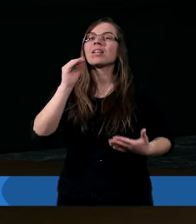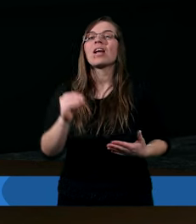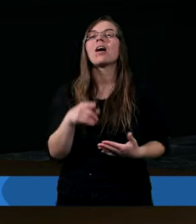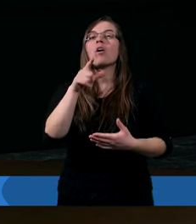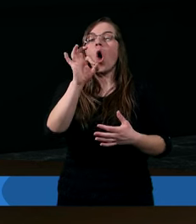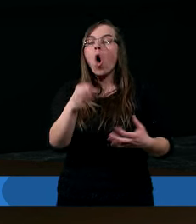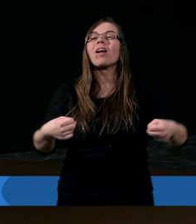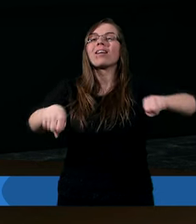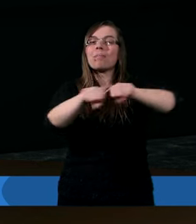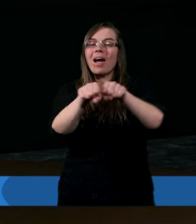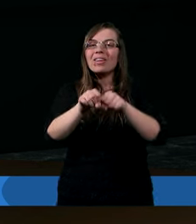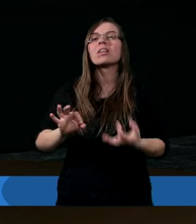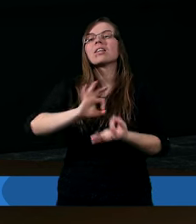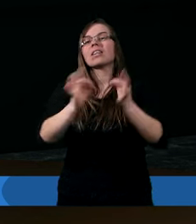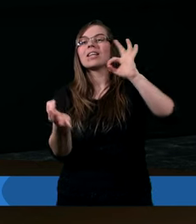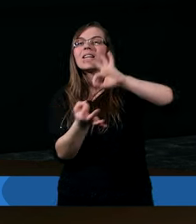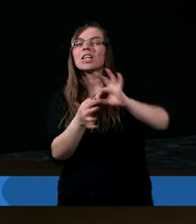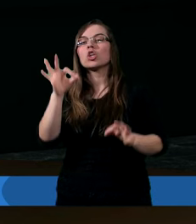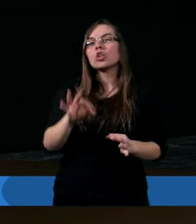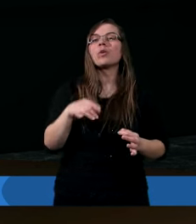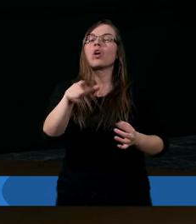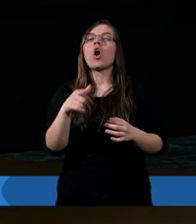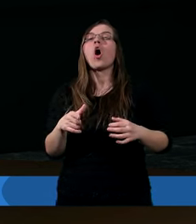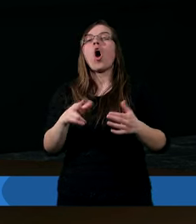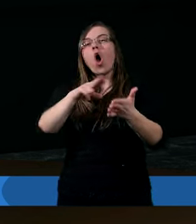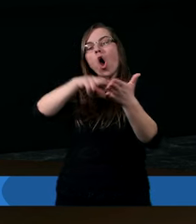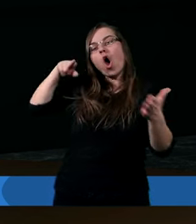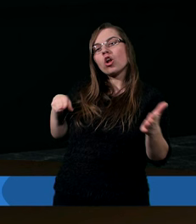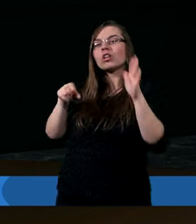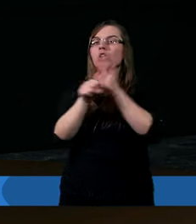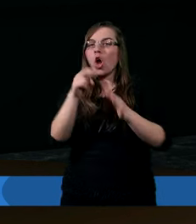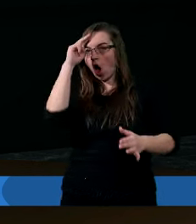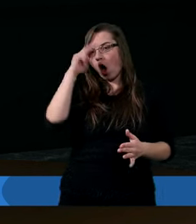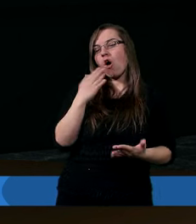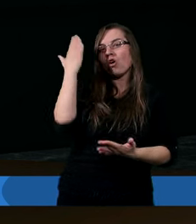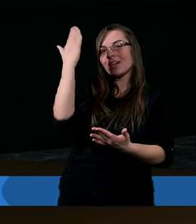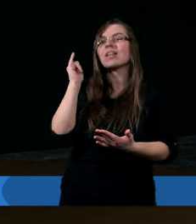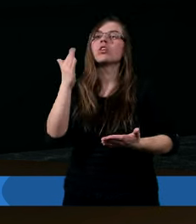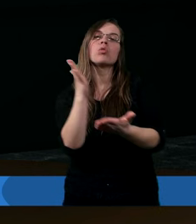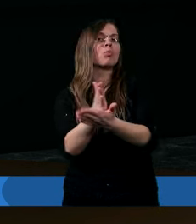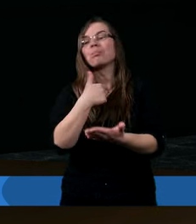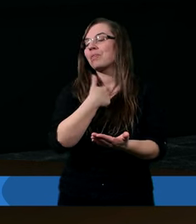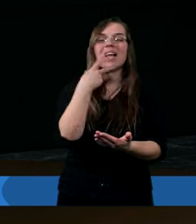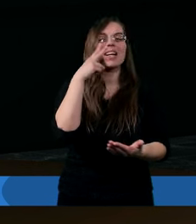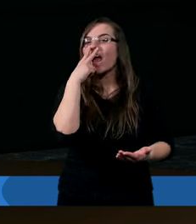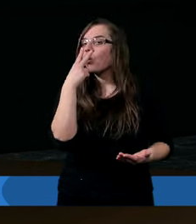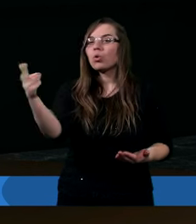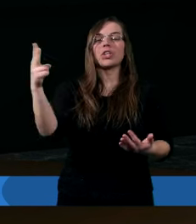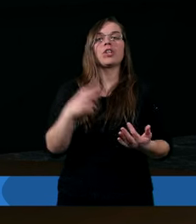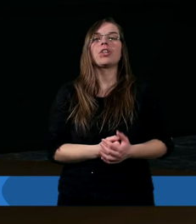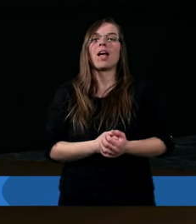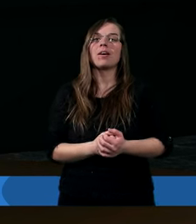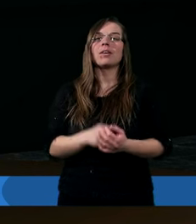O sprawiedliwości, gdyż odchodzę do Ojca i już mnie nie ujrzycie.